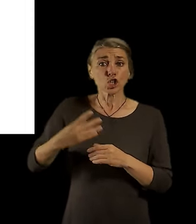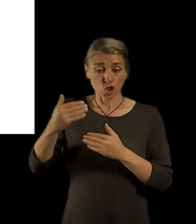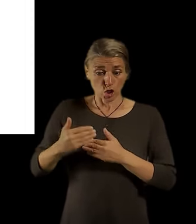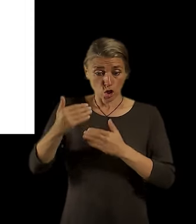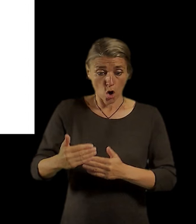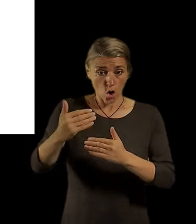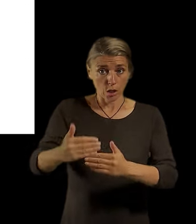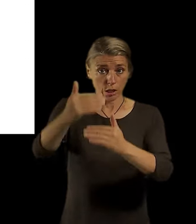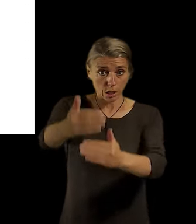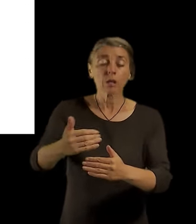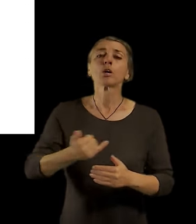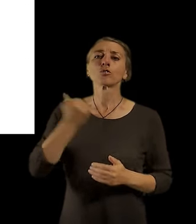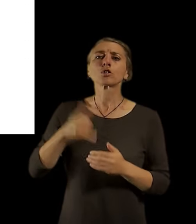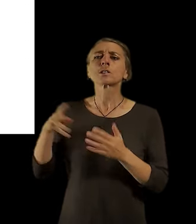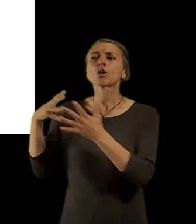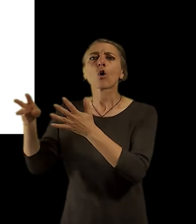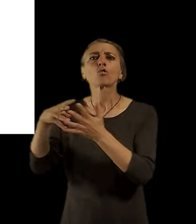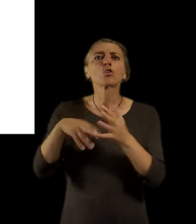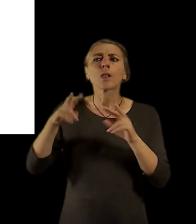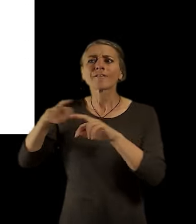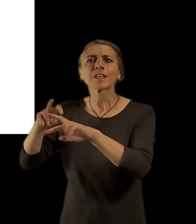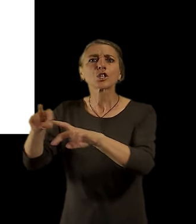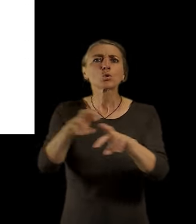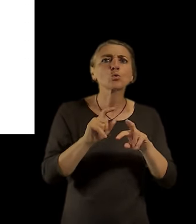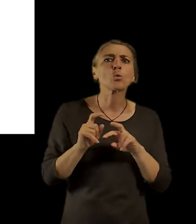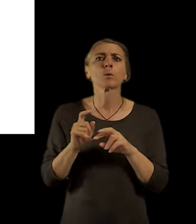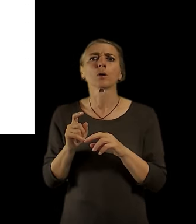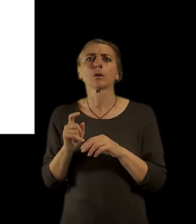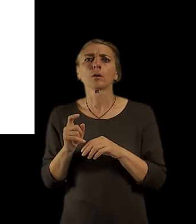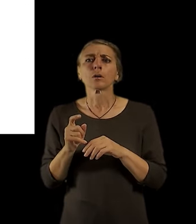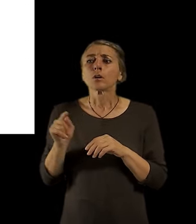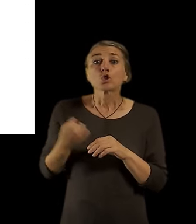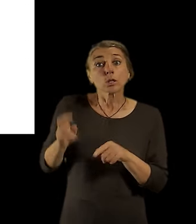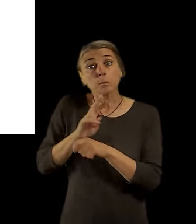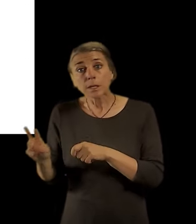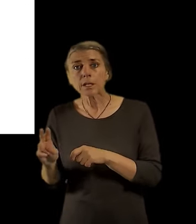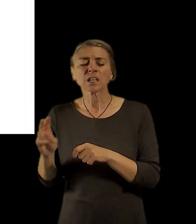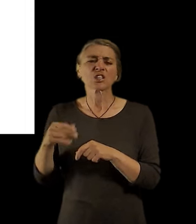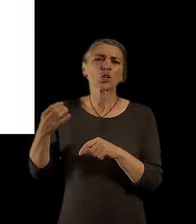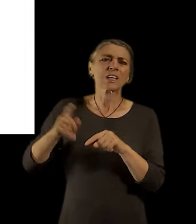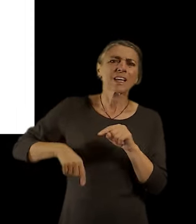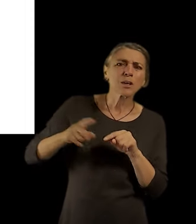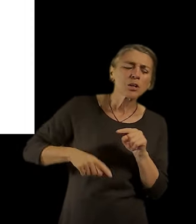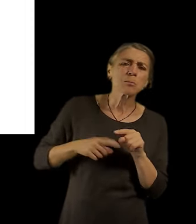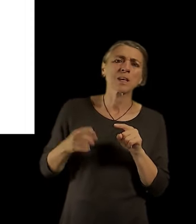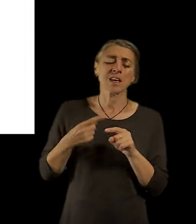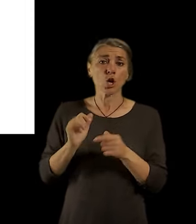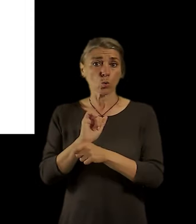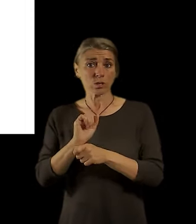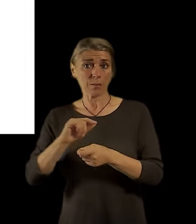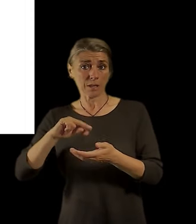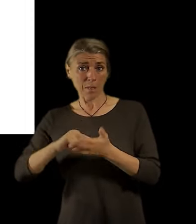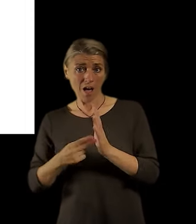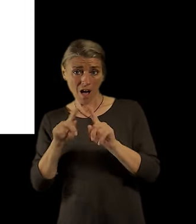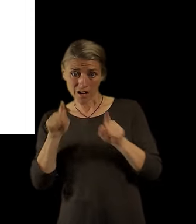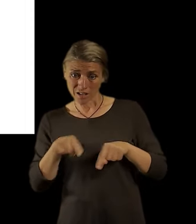co nejvíc informací a dat, tak aby se dalo dobře plánovat, aby se dalo dobře vymýšlet, jak udělat ten nový územní plán, kde právě postavit